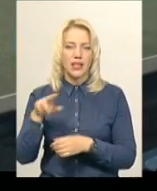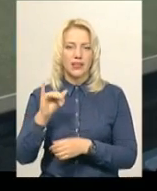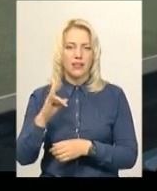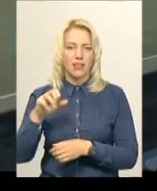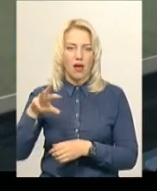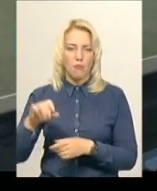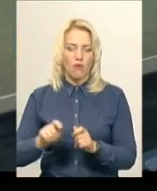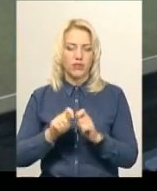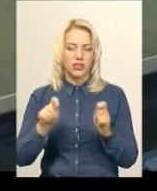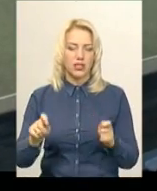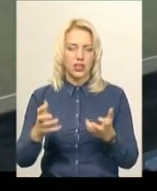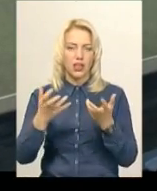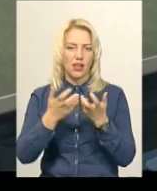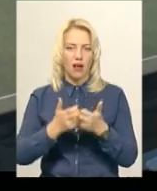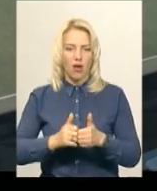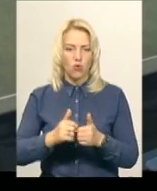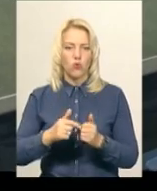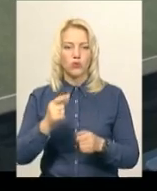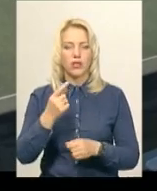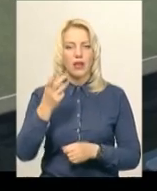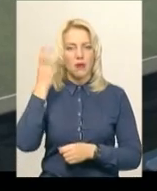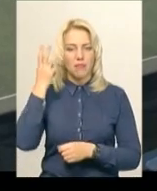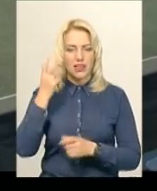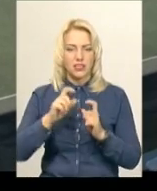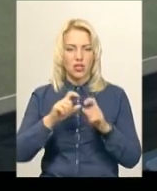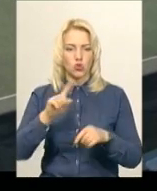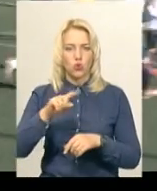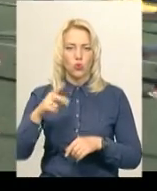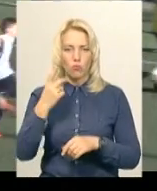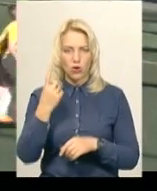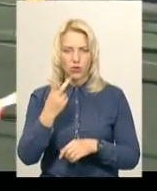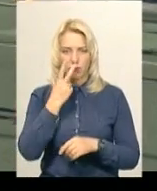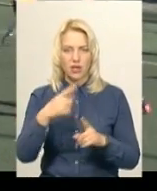початку першого тайму гравці Хмельницької ДСШ-1. Цей гол ви зараз бачите.